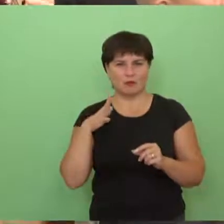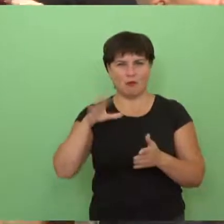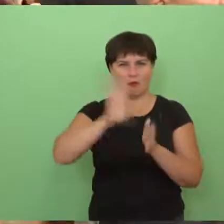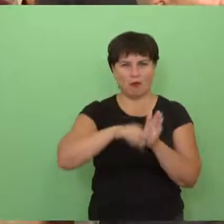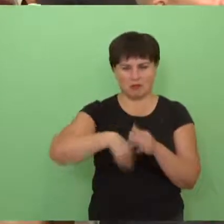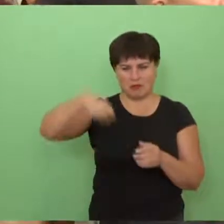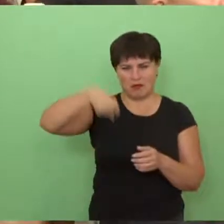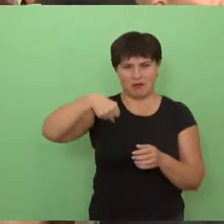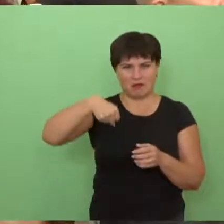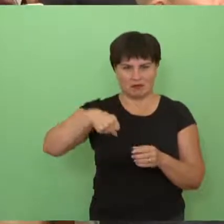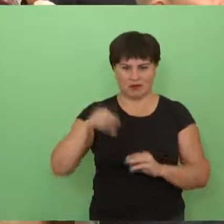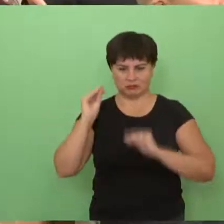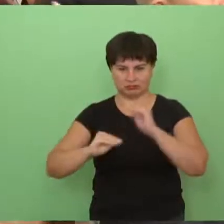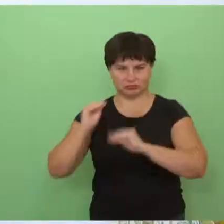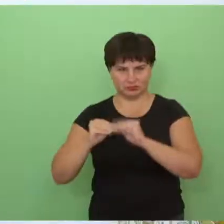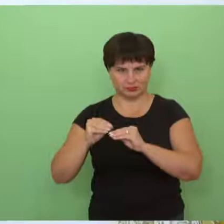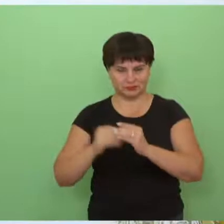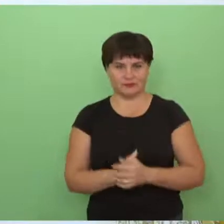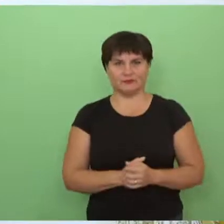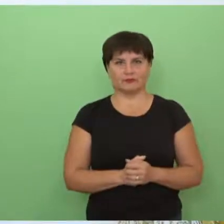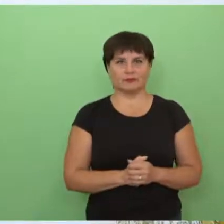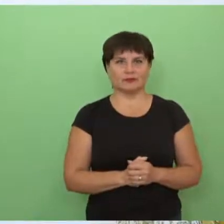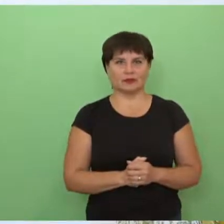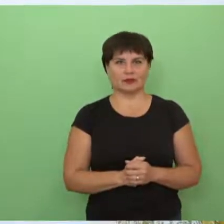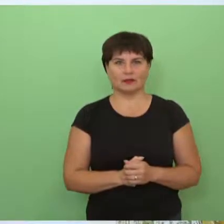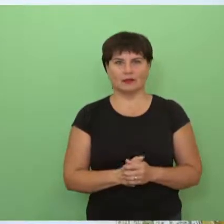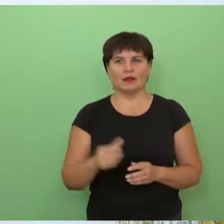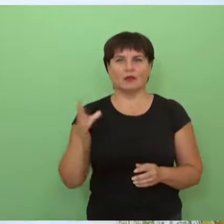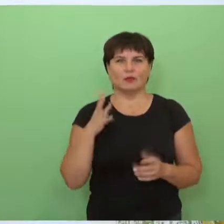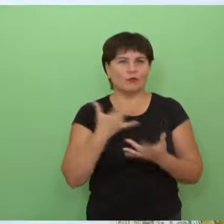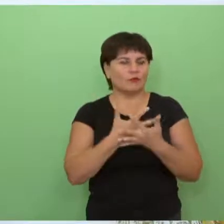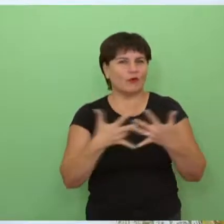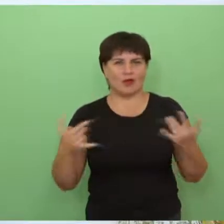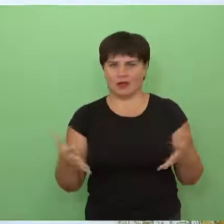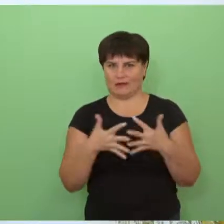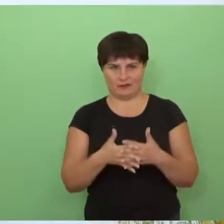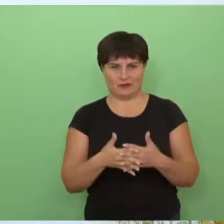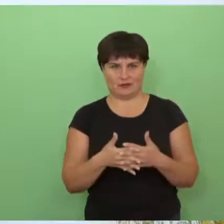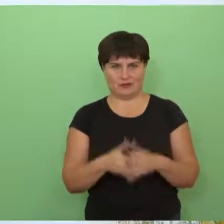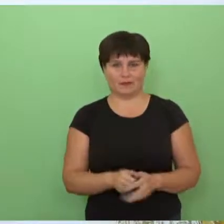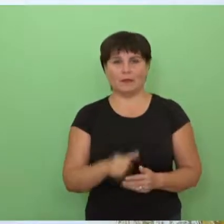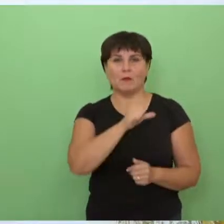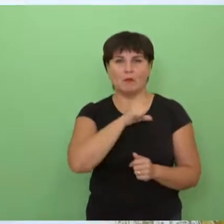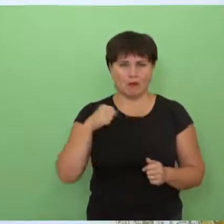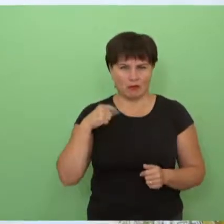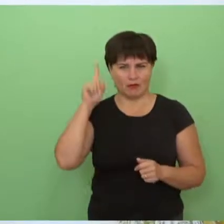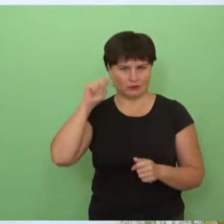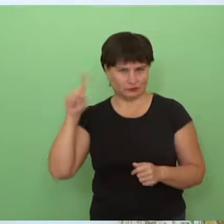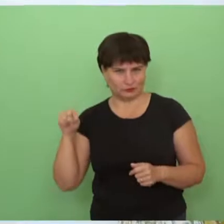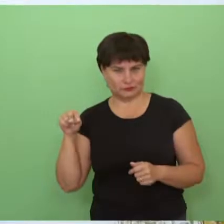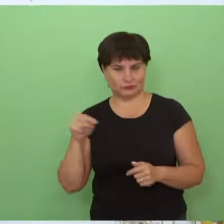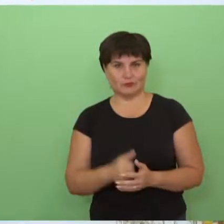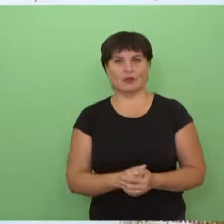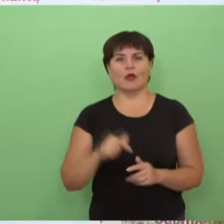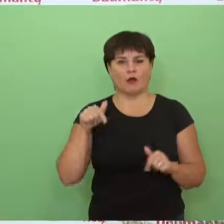paprastame emaliuotame kibirė. Kaip nekeista, aišku, čia visokių dalykų buvo, patys žinote. O šiaip tai